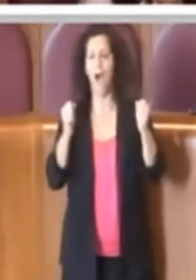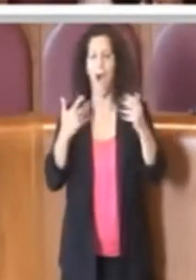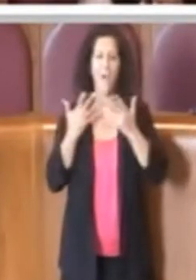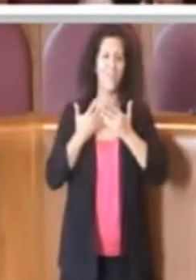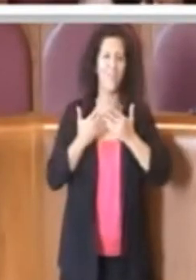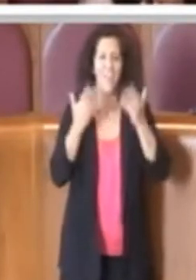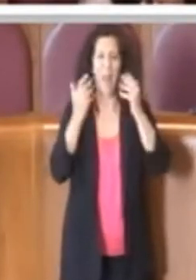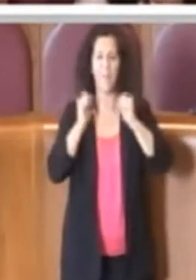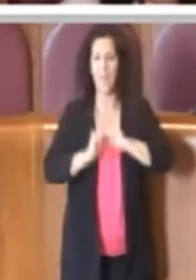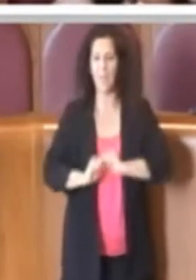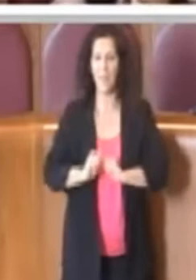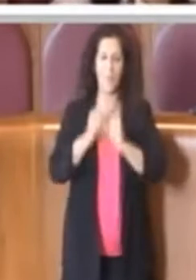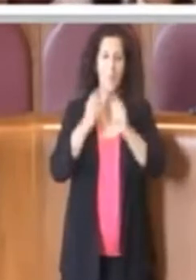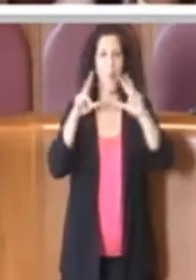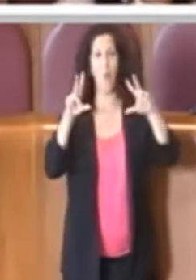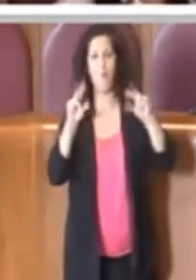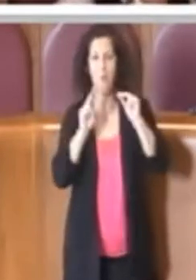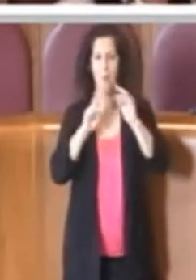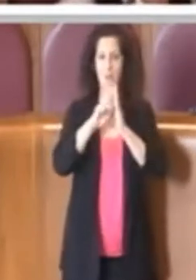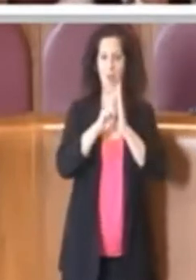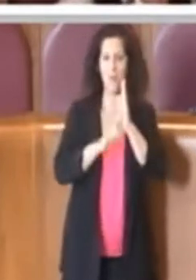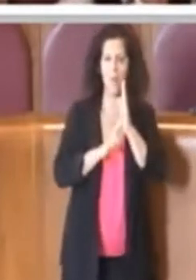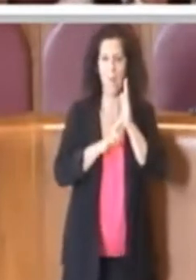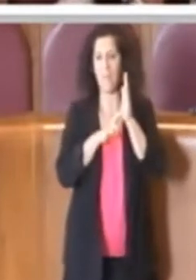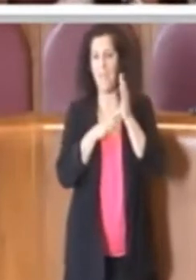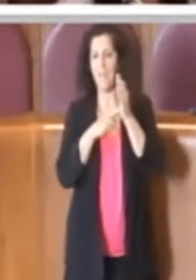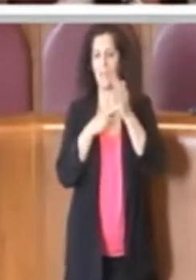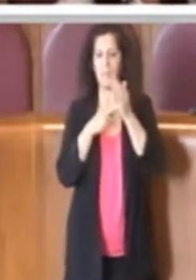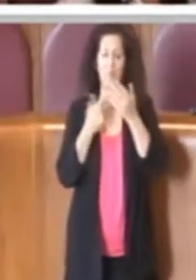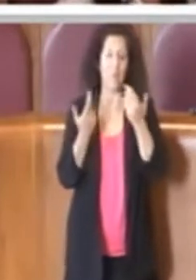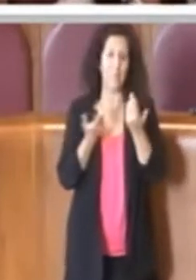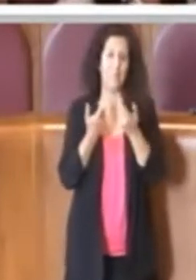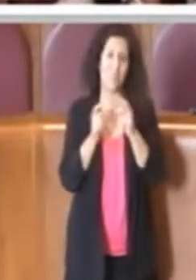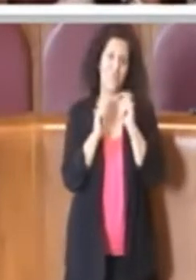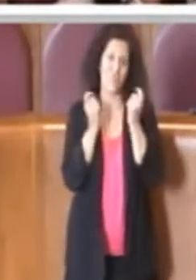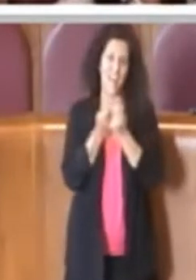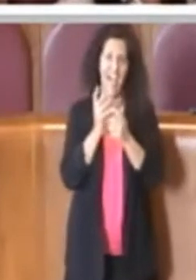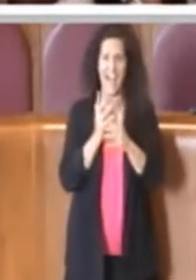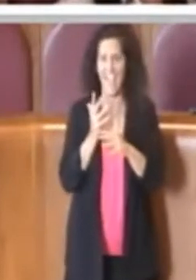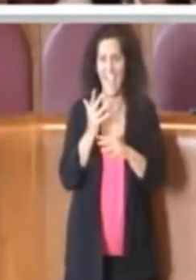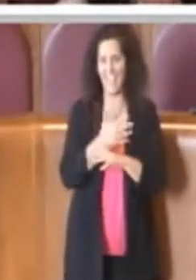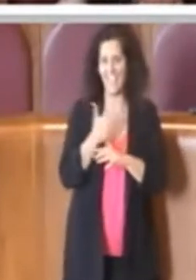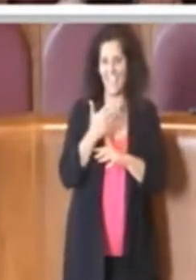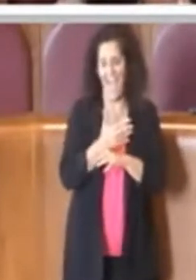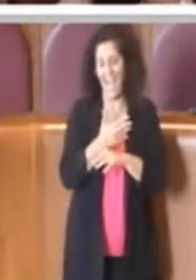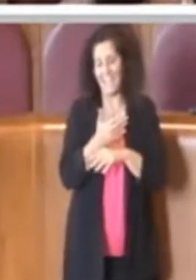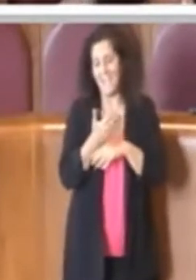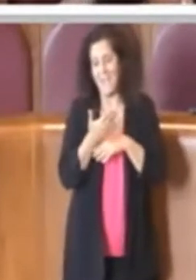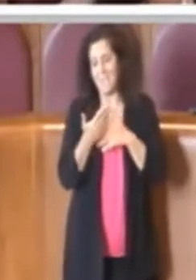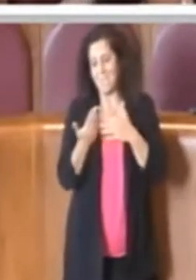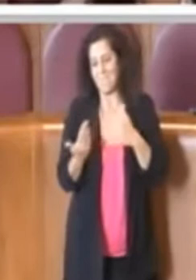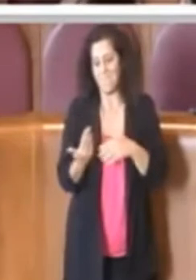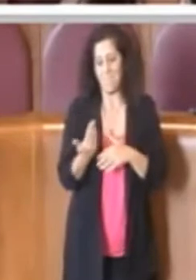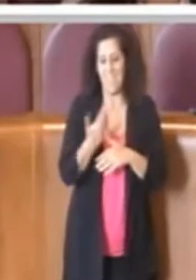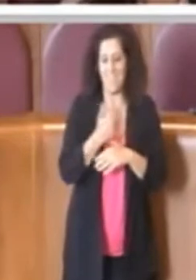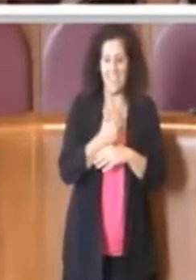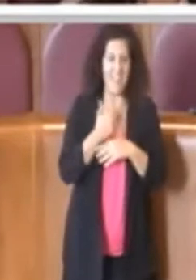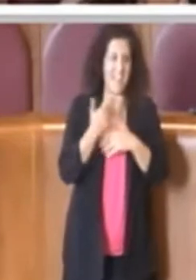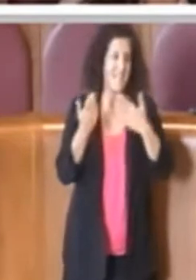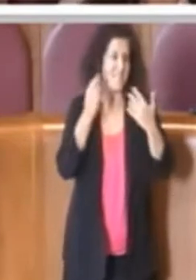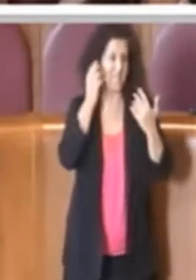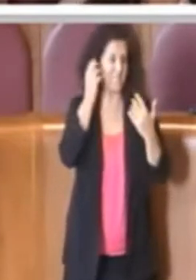regolamento per generare delle entrate, chissà quali azioni,